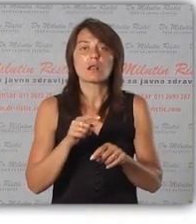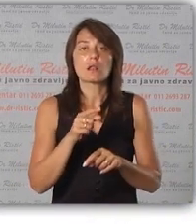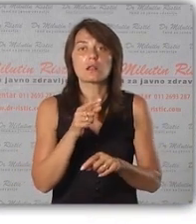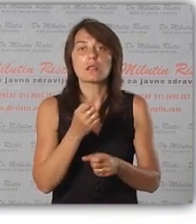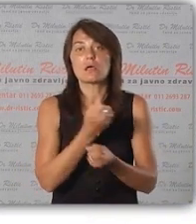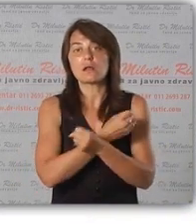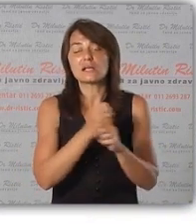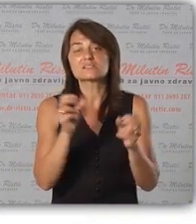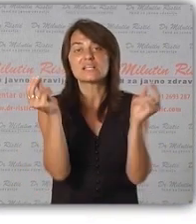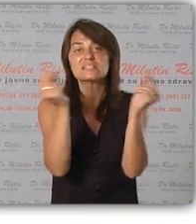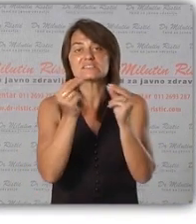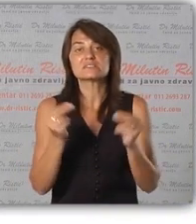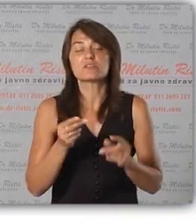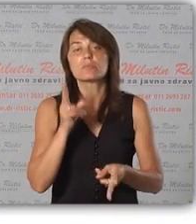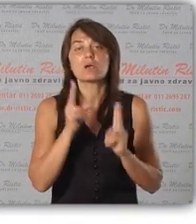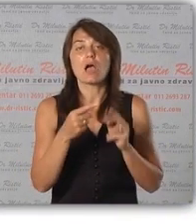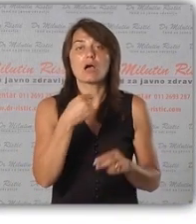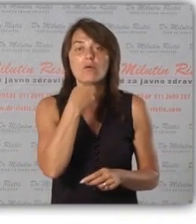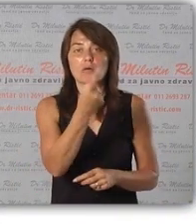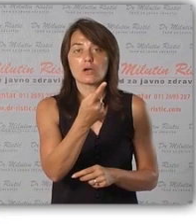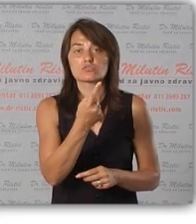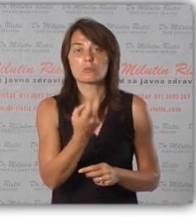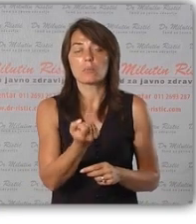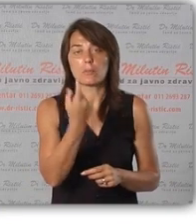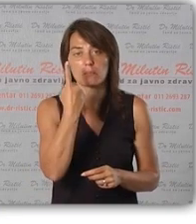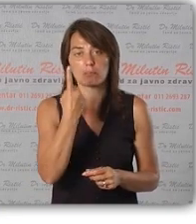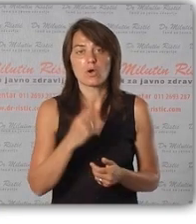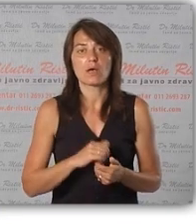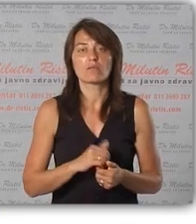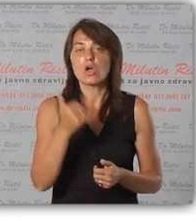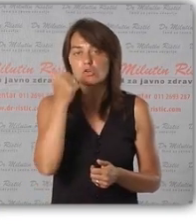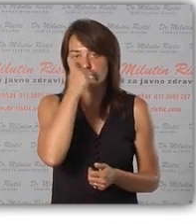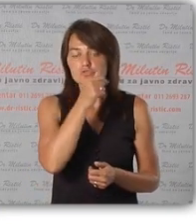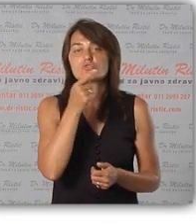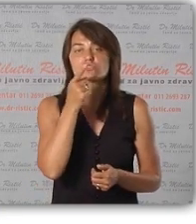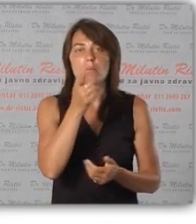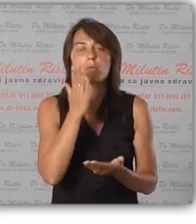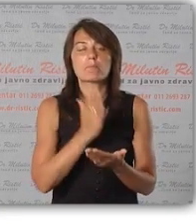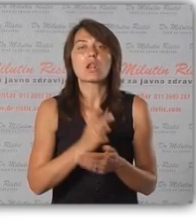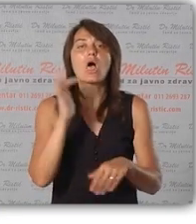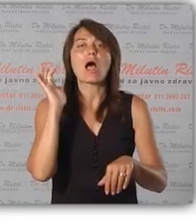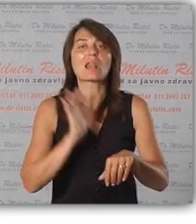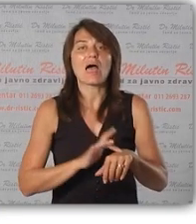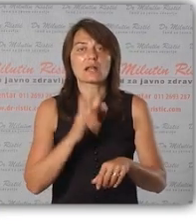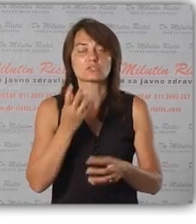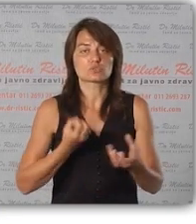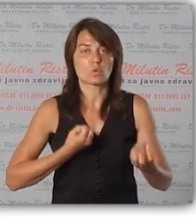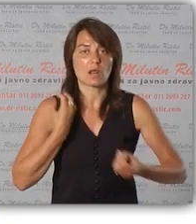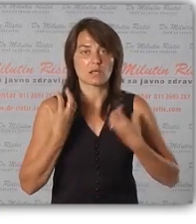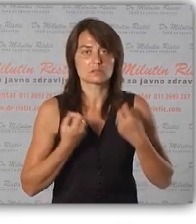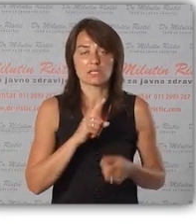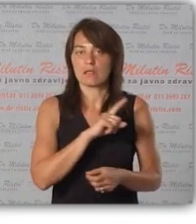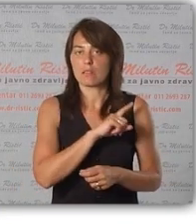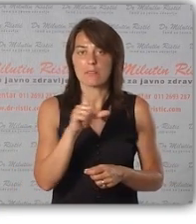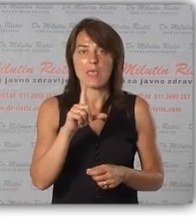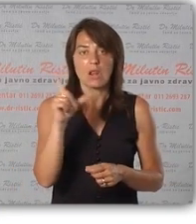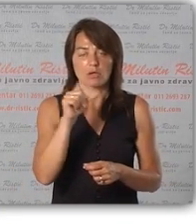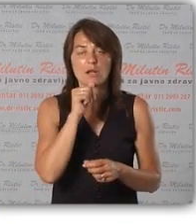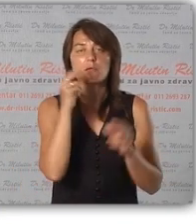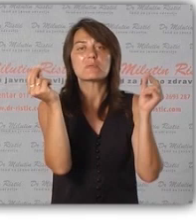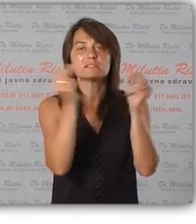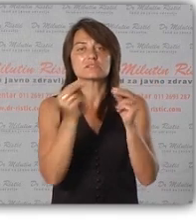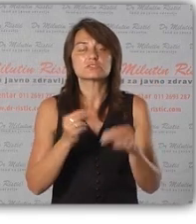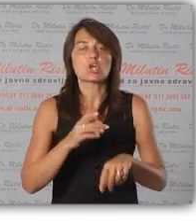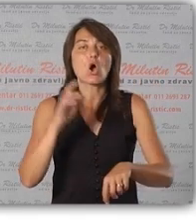ili da razvijete neke sistemske, kako kažemo, manifestacije što bi već spadalo u alergijsku reakciju, ne